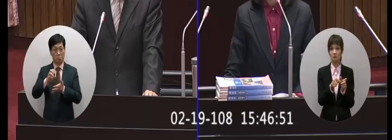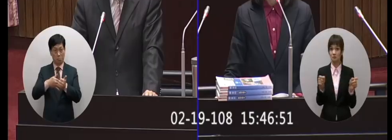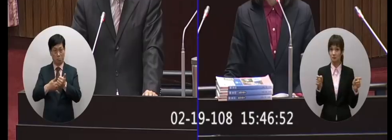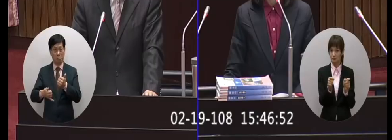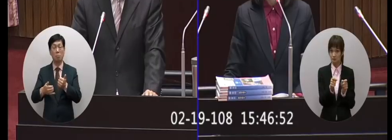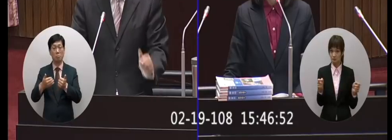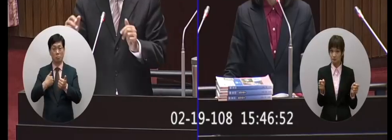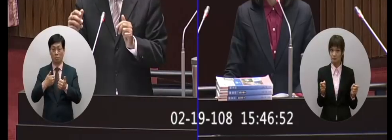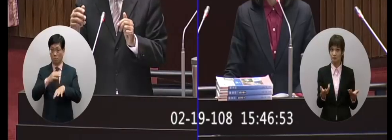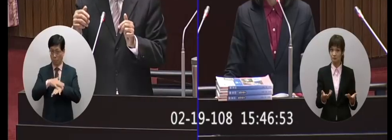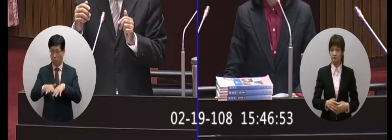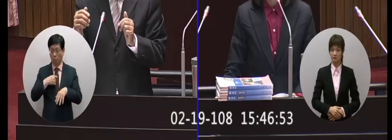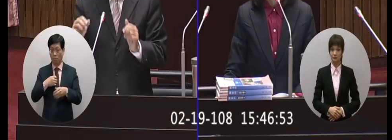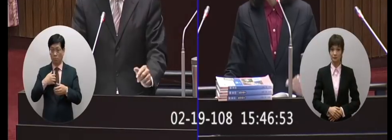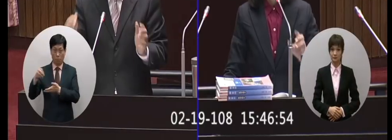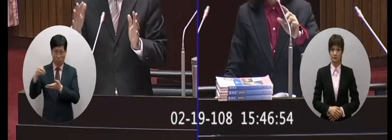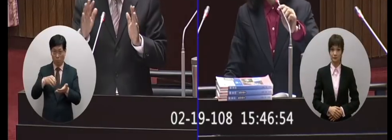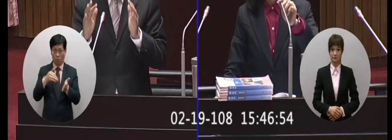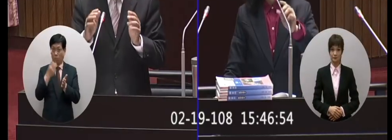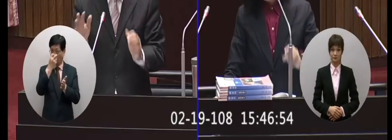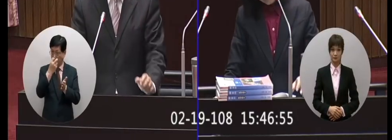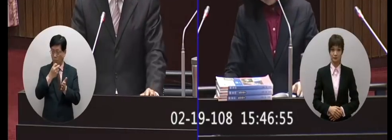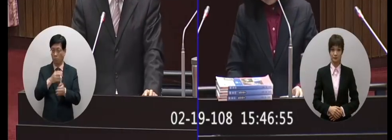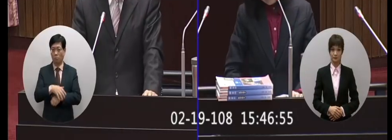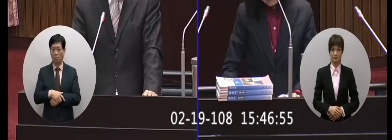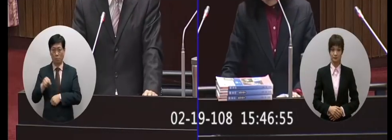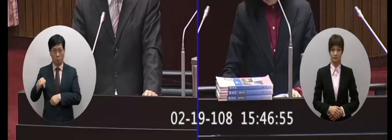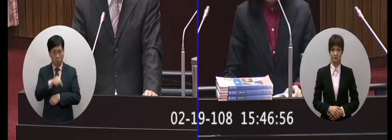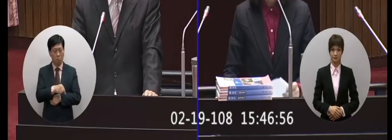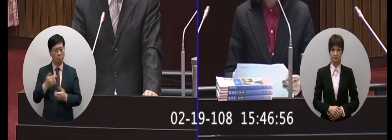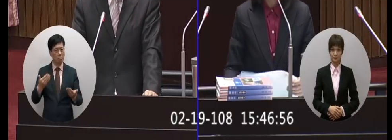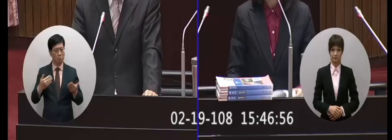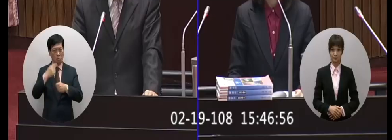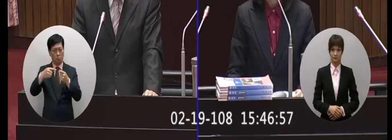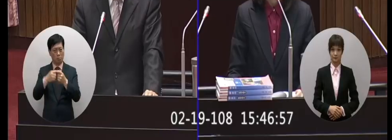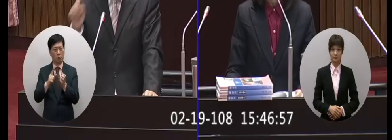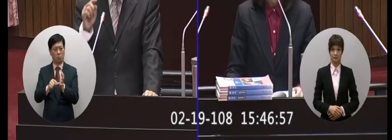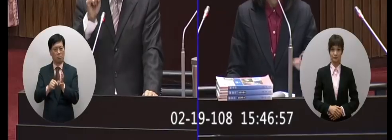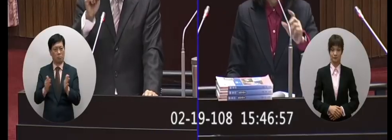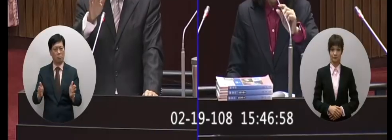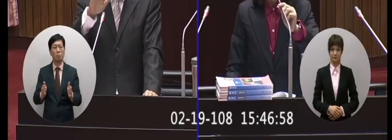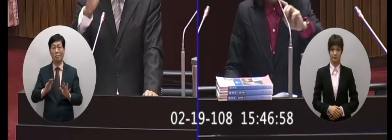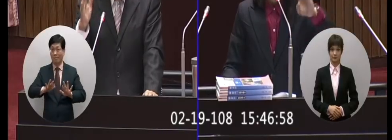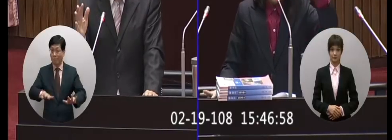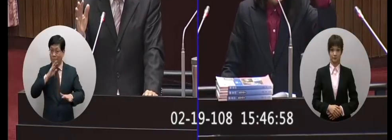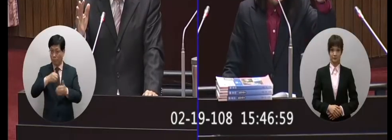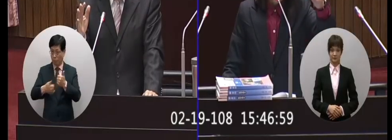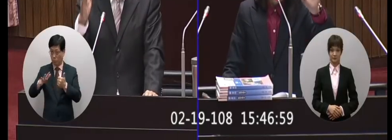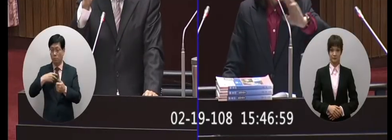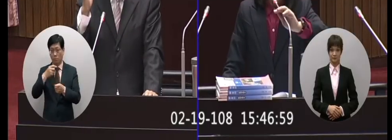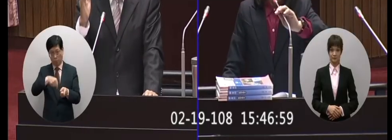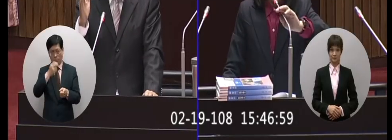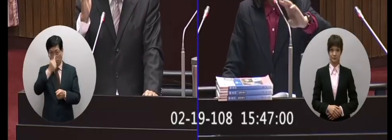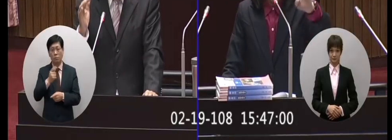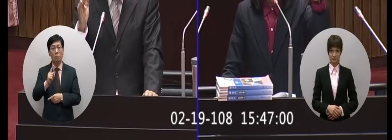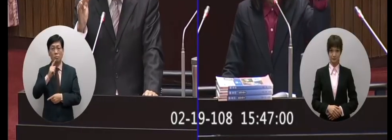一般我們會用這個送書到審書送書到審書大概差不多用一年的時間但是這一次委員有特別的地方